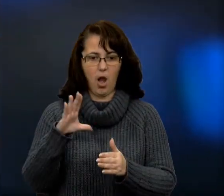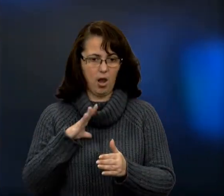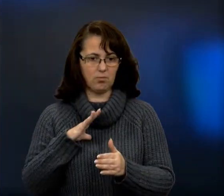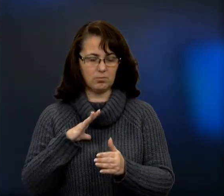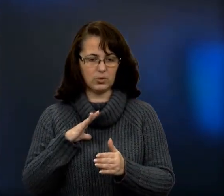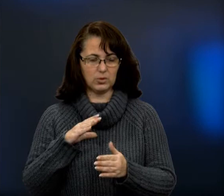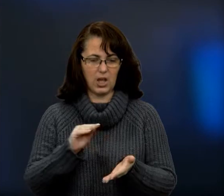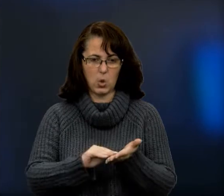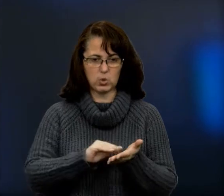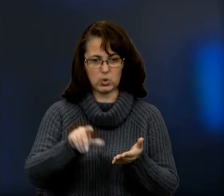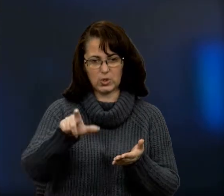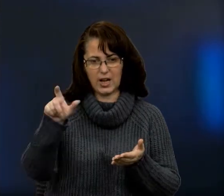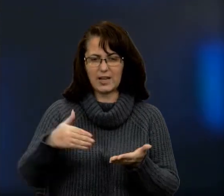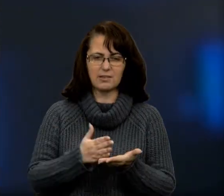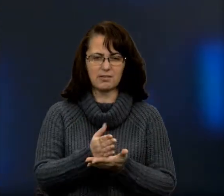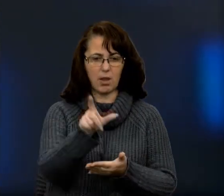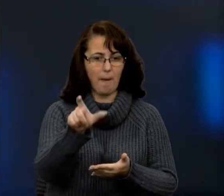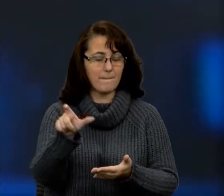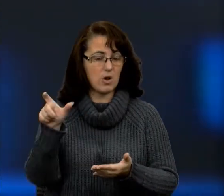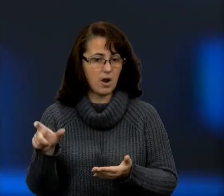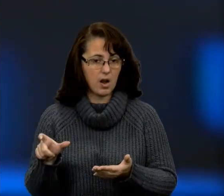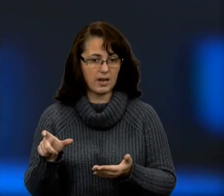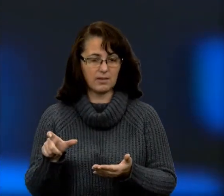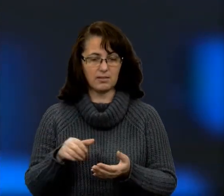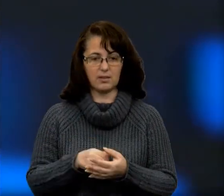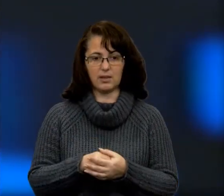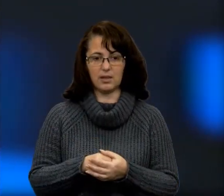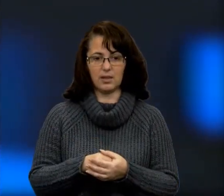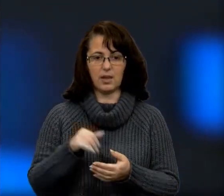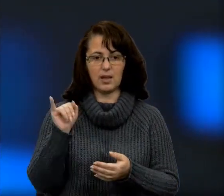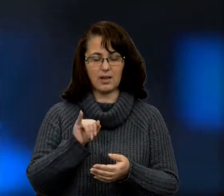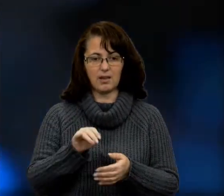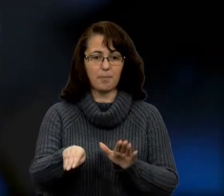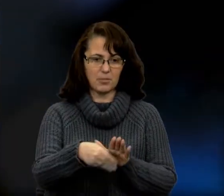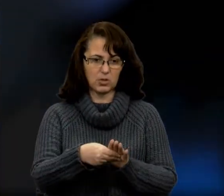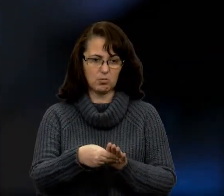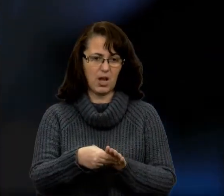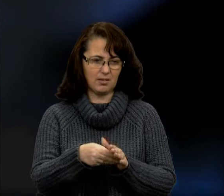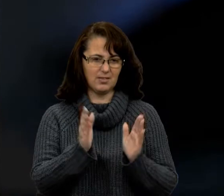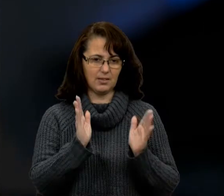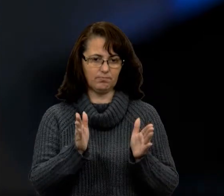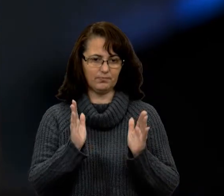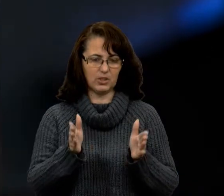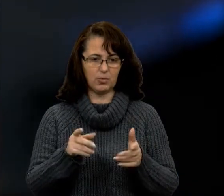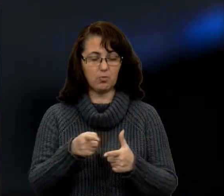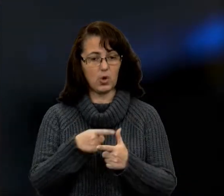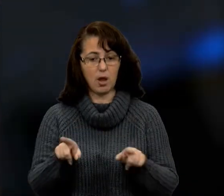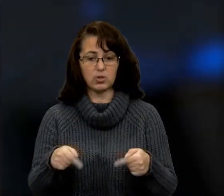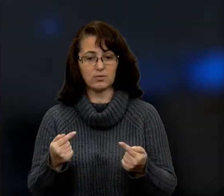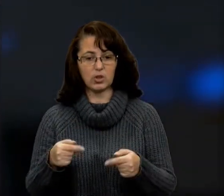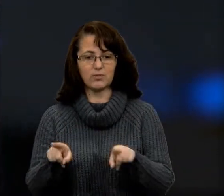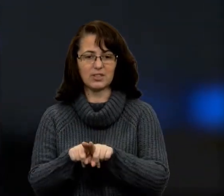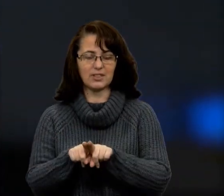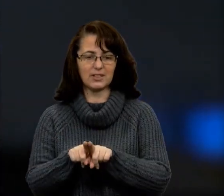журналісти, політики, і підкупалися напряму, або створювалися